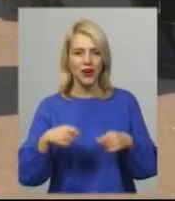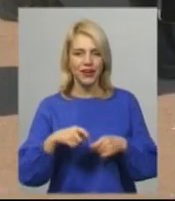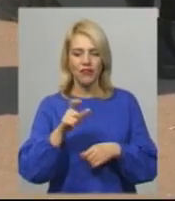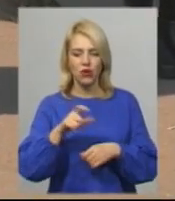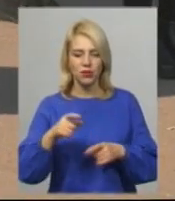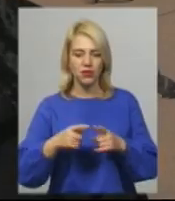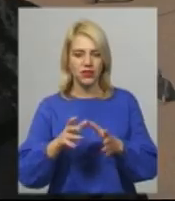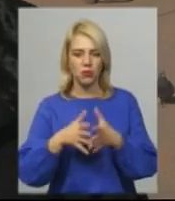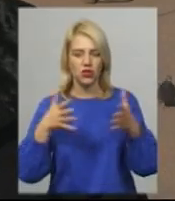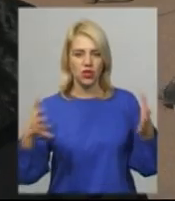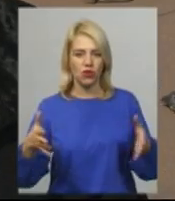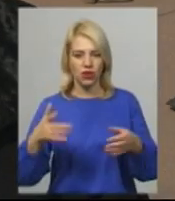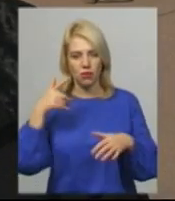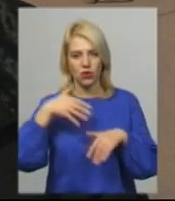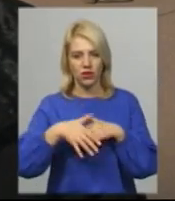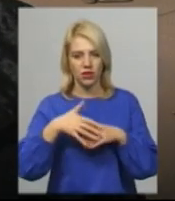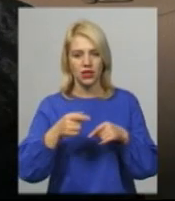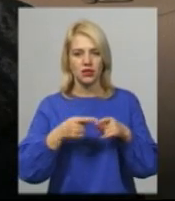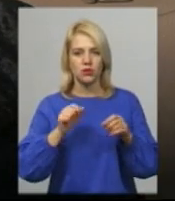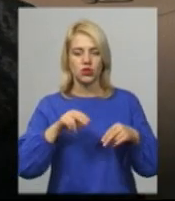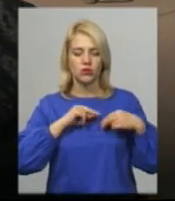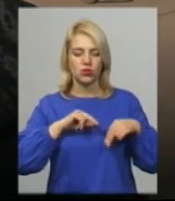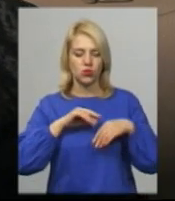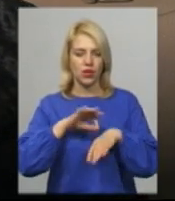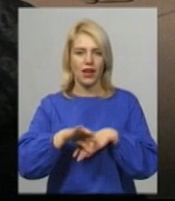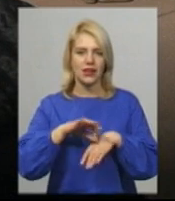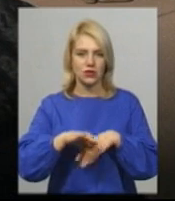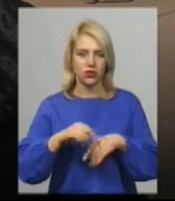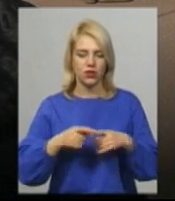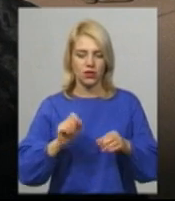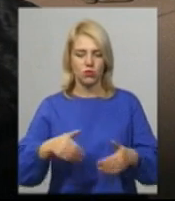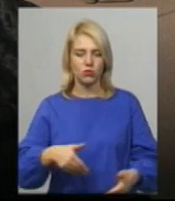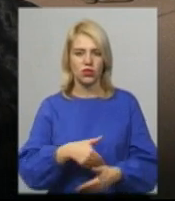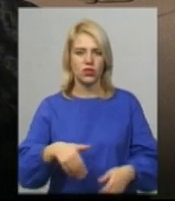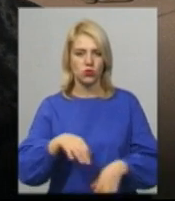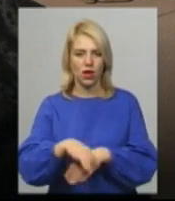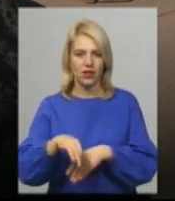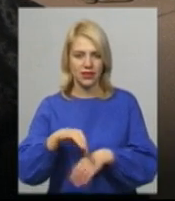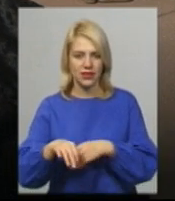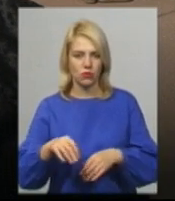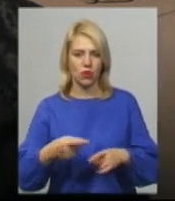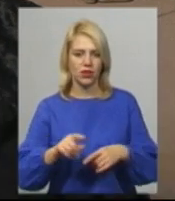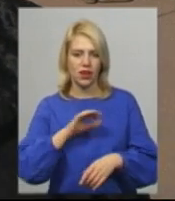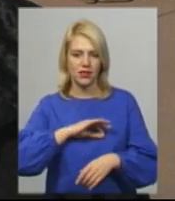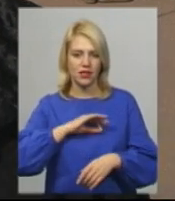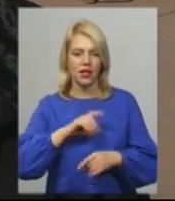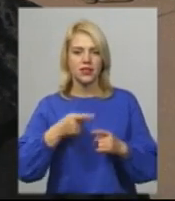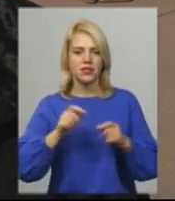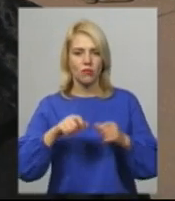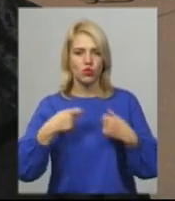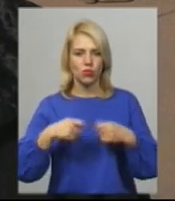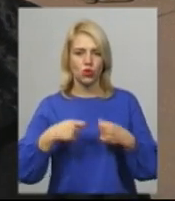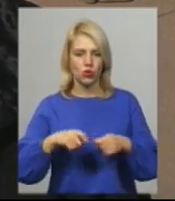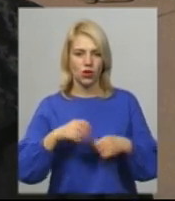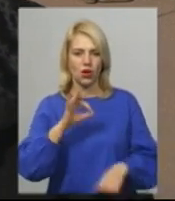– поняття широке. Це може бути трудова експлуатація, це може бути сексуальна експлуатація, це може бути торгівля органами,